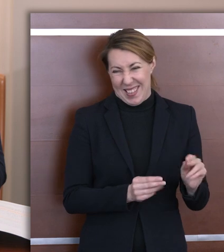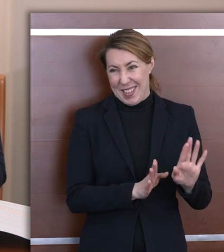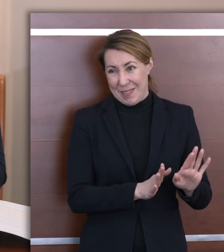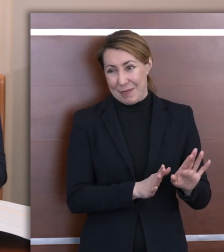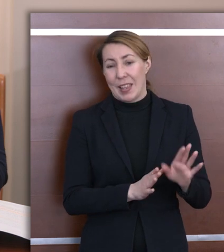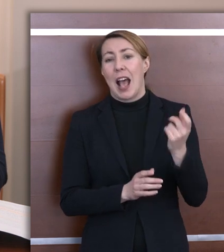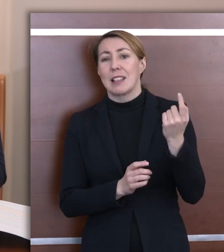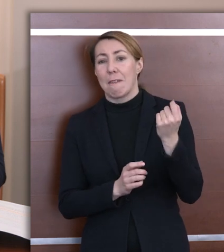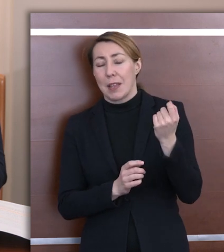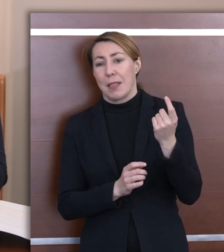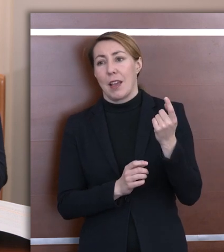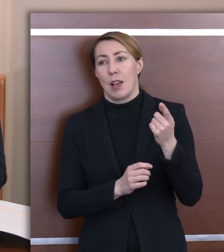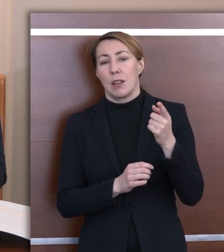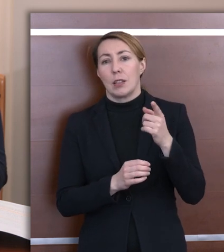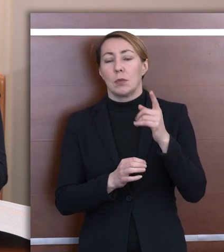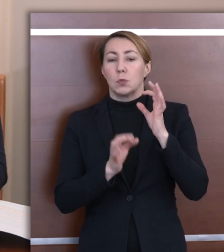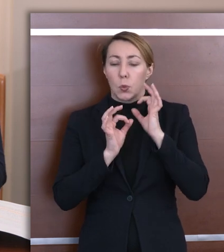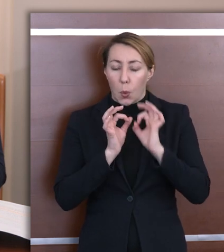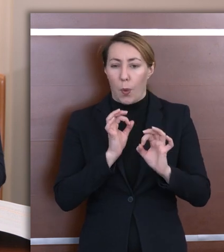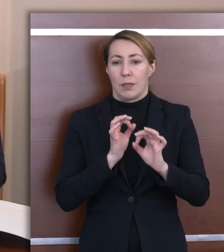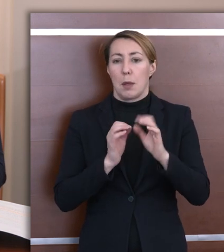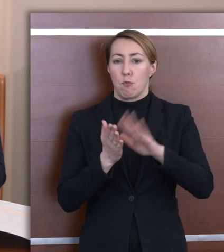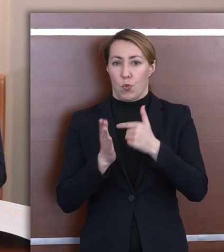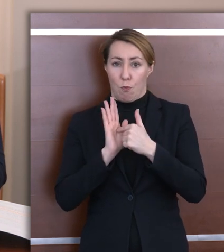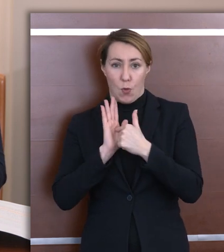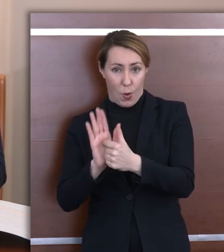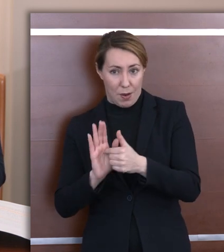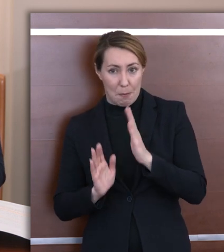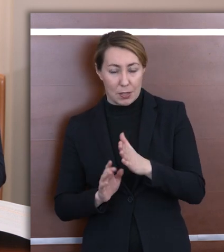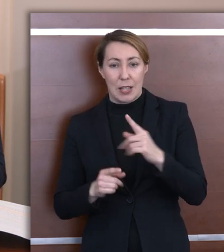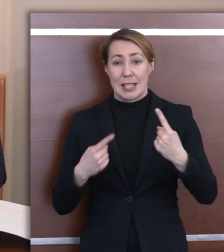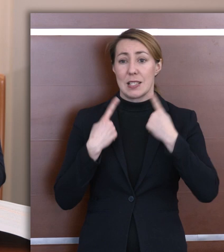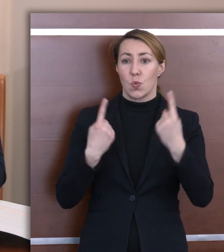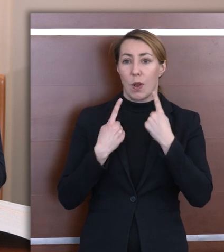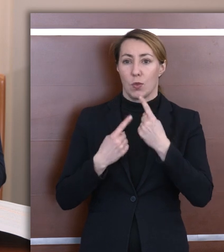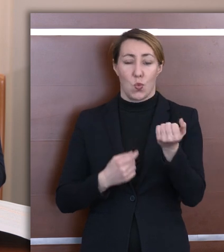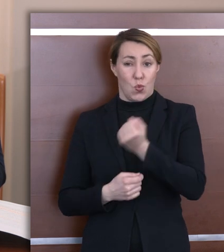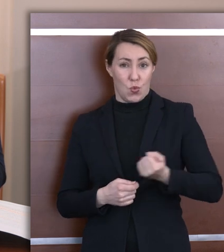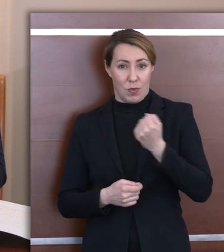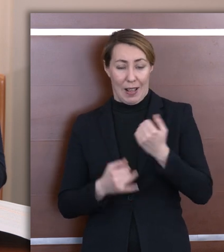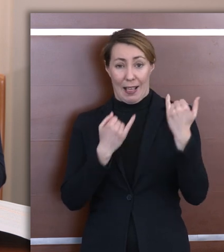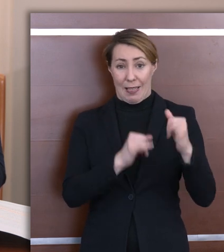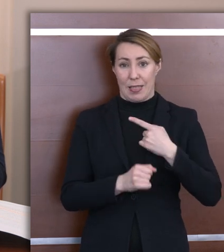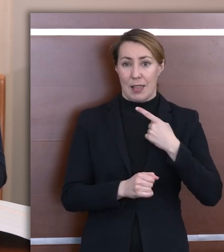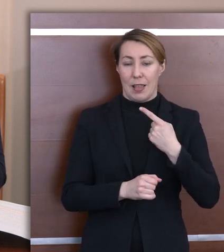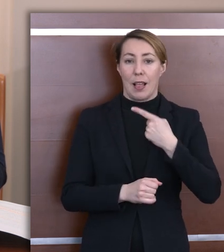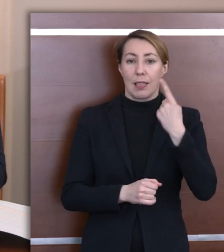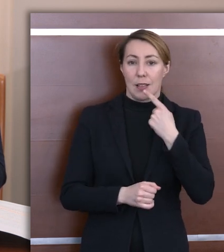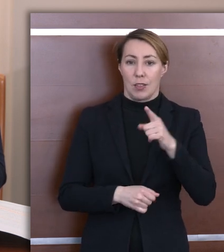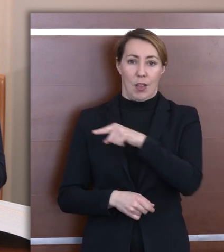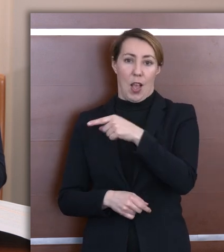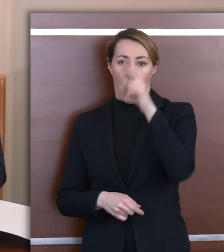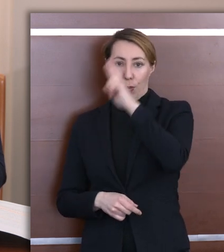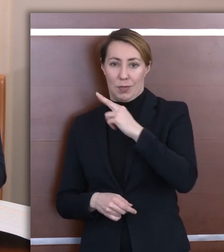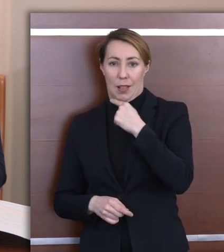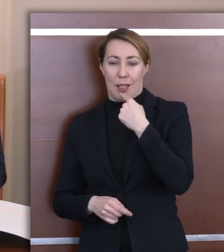Za chwilę też o konkretnym przykładzie z konkretnej szkoły, gdzie jest sytuacja, gdzie nauczyciele posługiwali się innym językiem niż rodzice